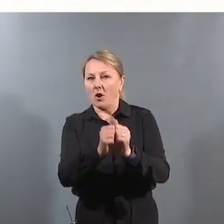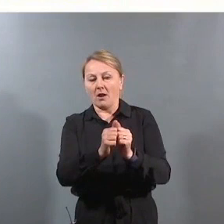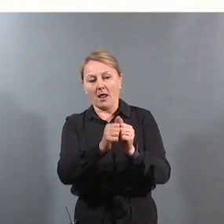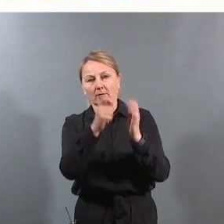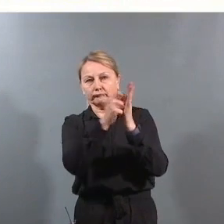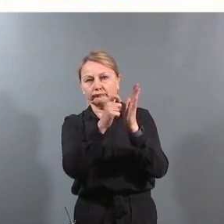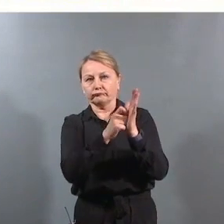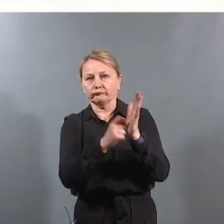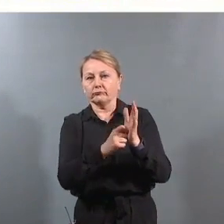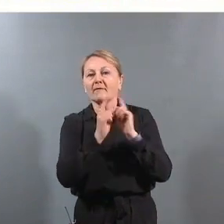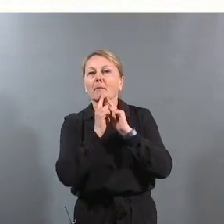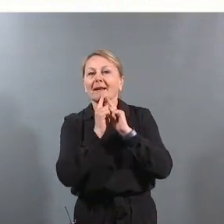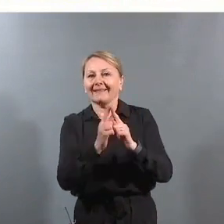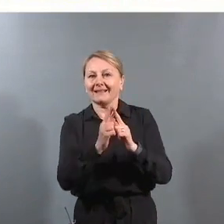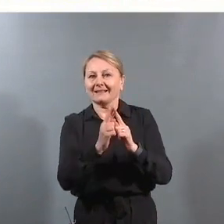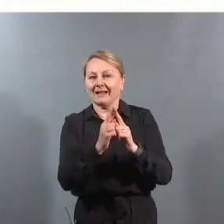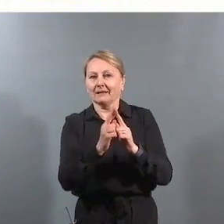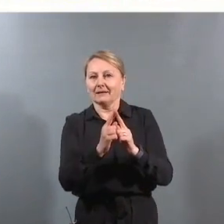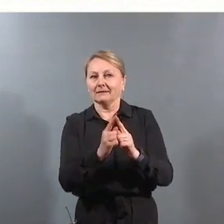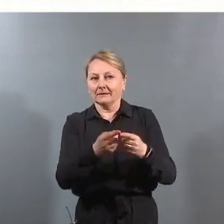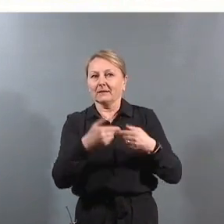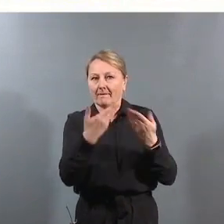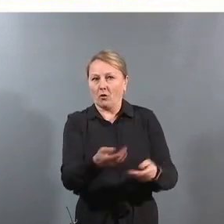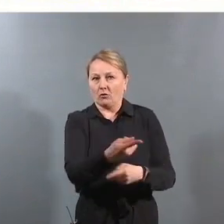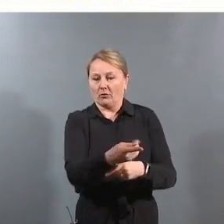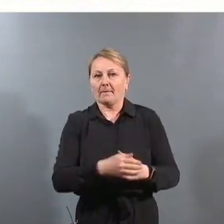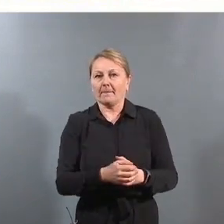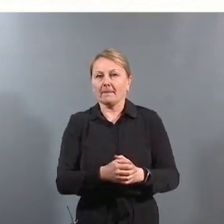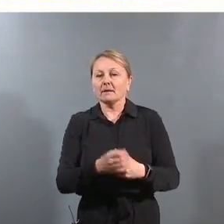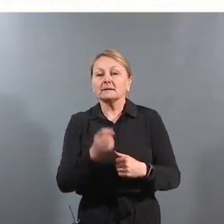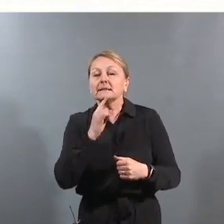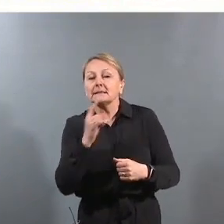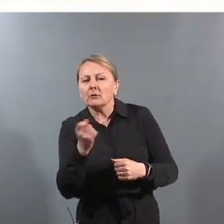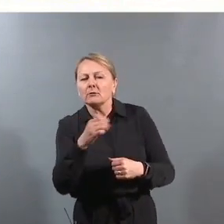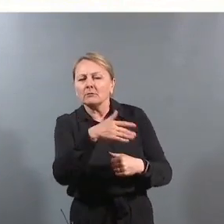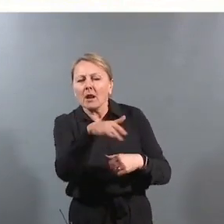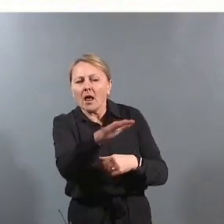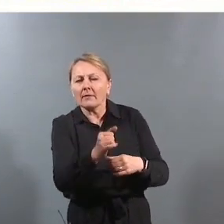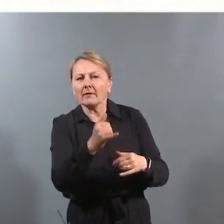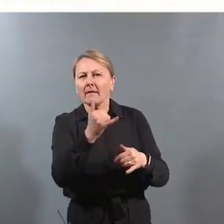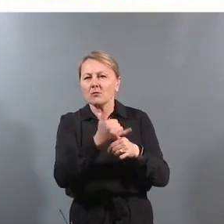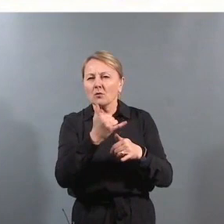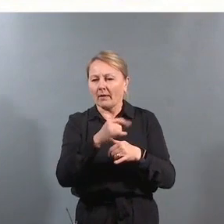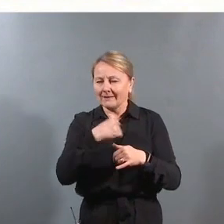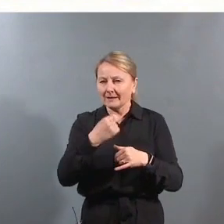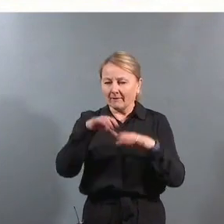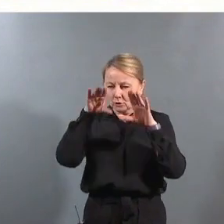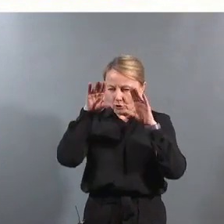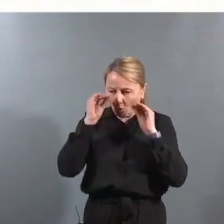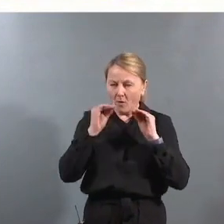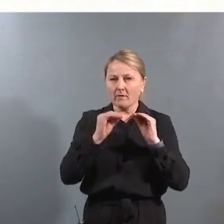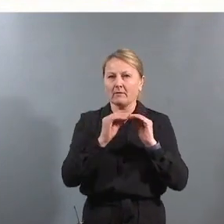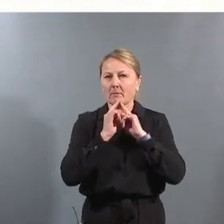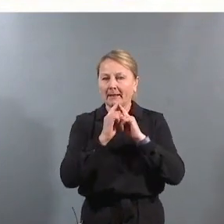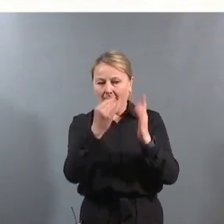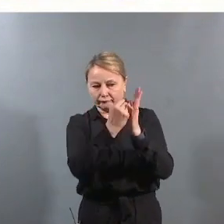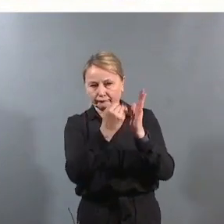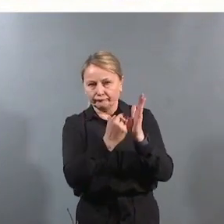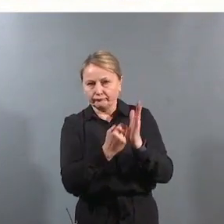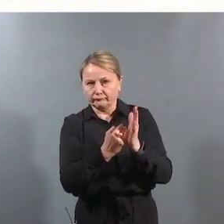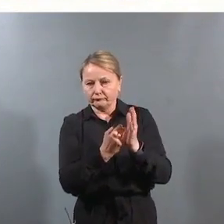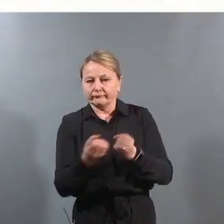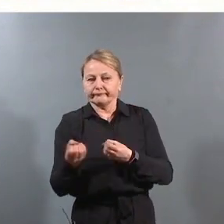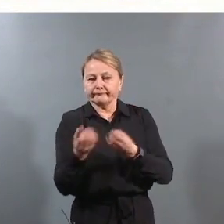har påtatt seg. Og de skal si noe, de sier ofte noe til landene, hvordan skal vi forstå forpliktelsene? Og dette gjør de generelle